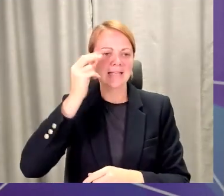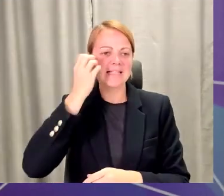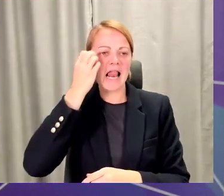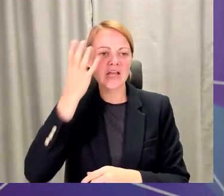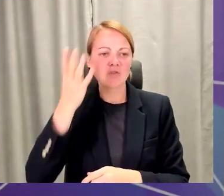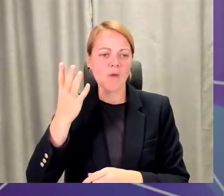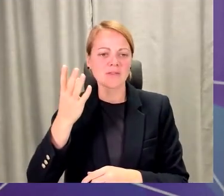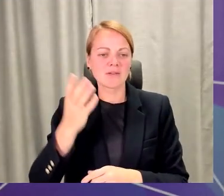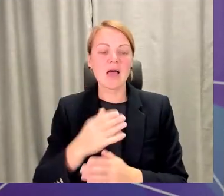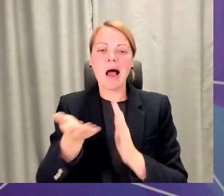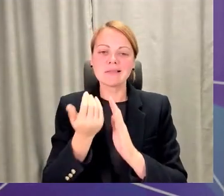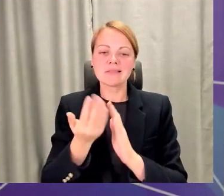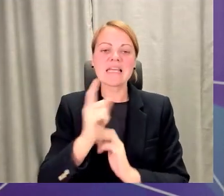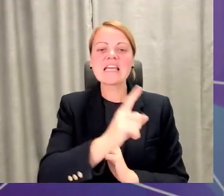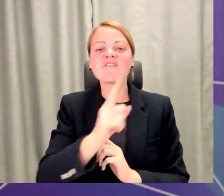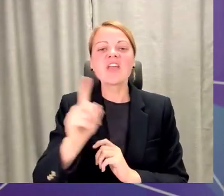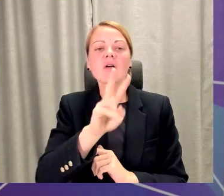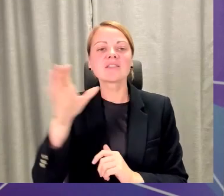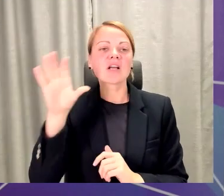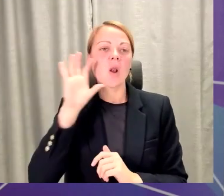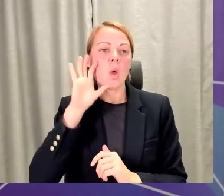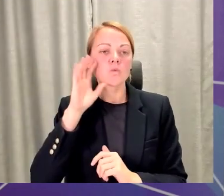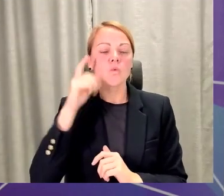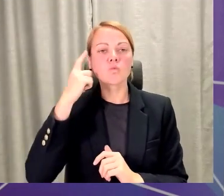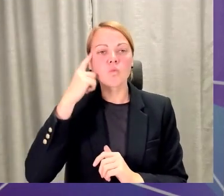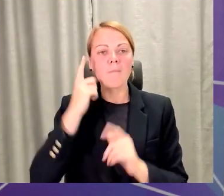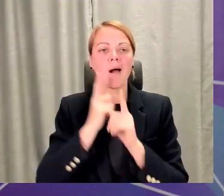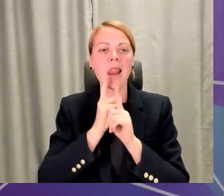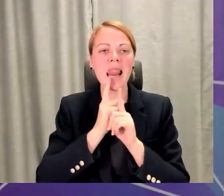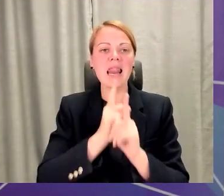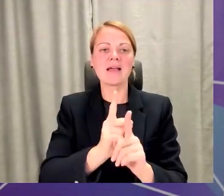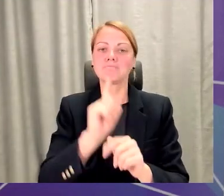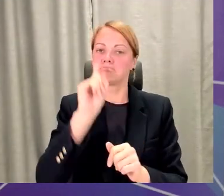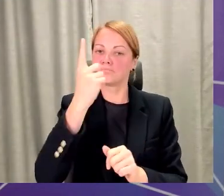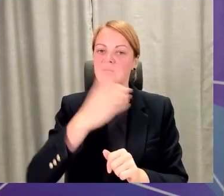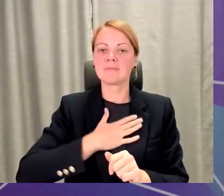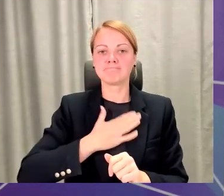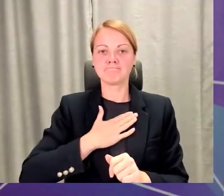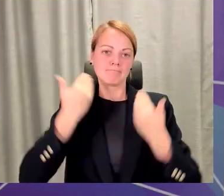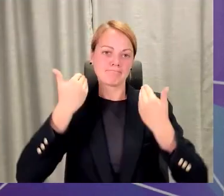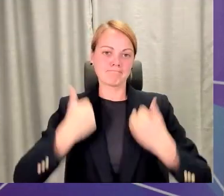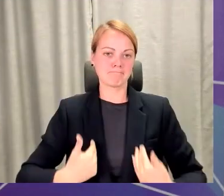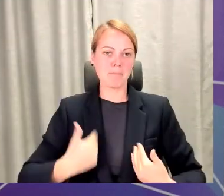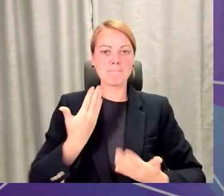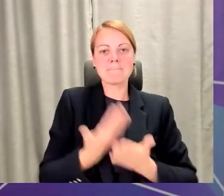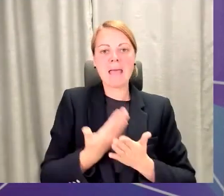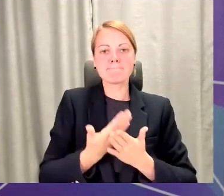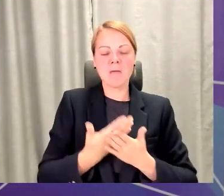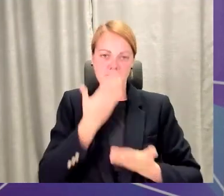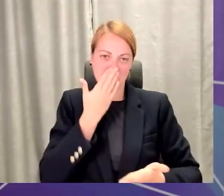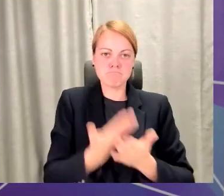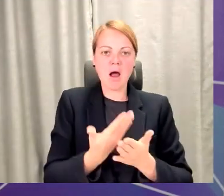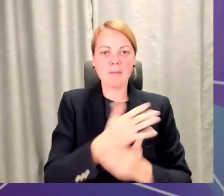klausās domāt līdzi, pirmkārt par savu piemēru, ko jūs demonstrēt saviem bērniem, saviem jauniešiem,